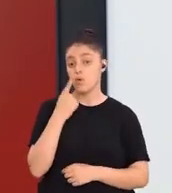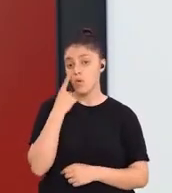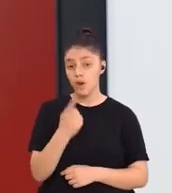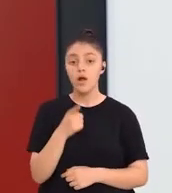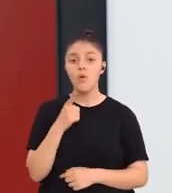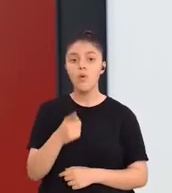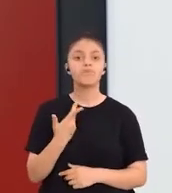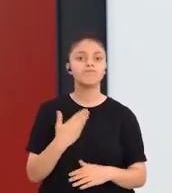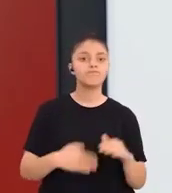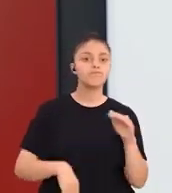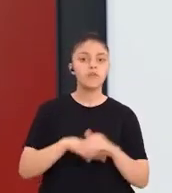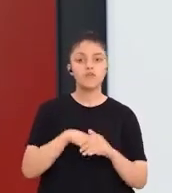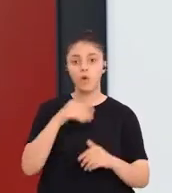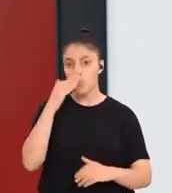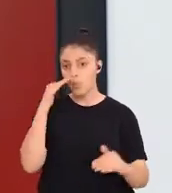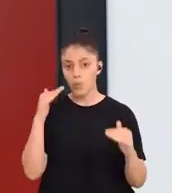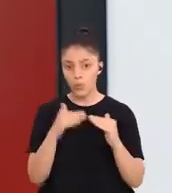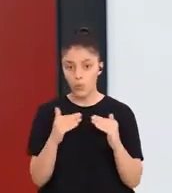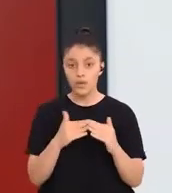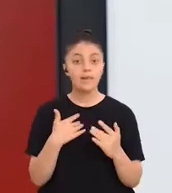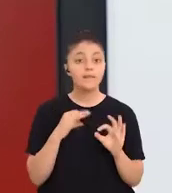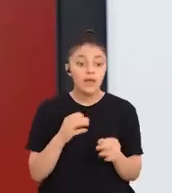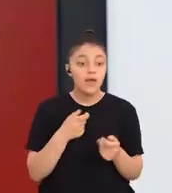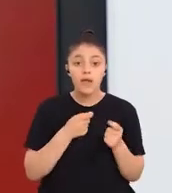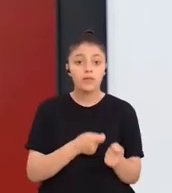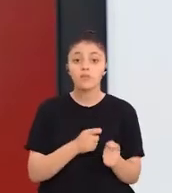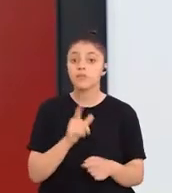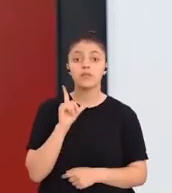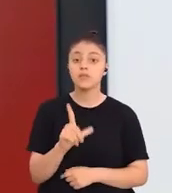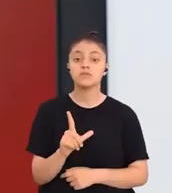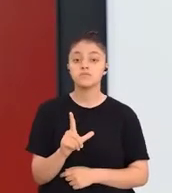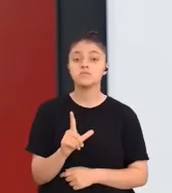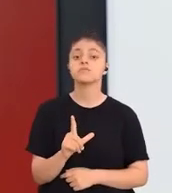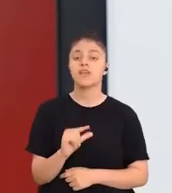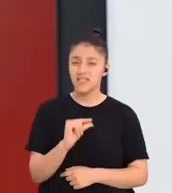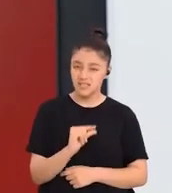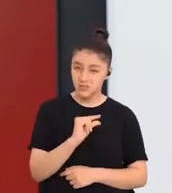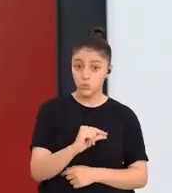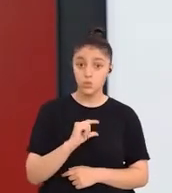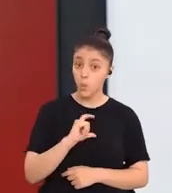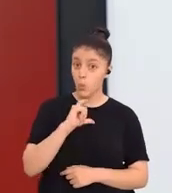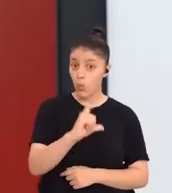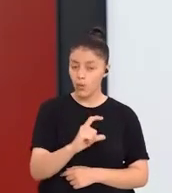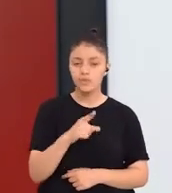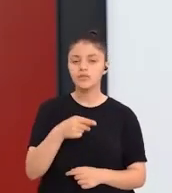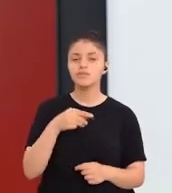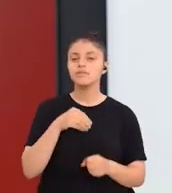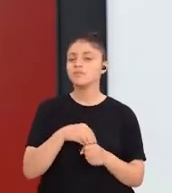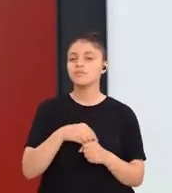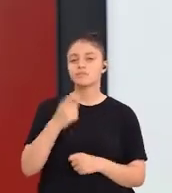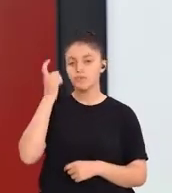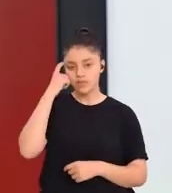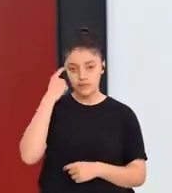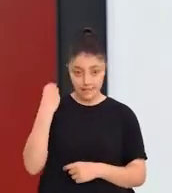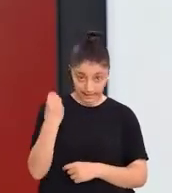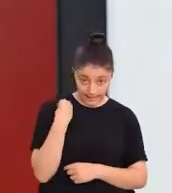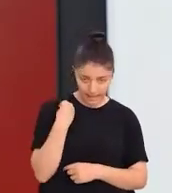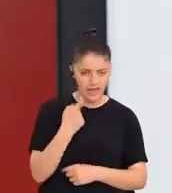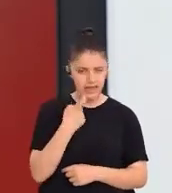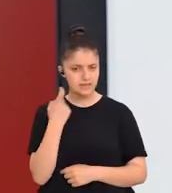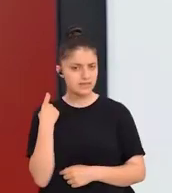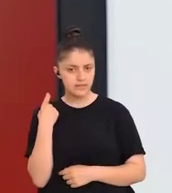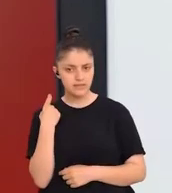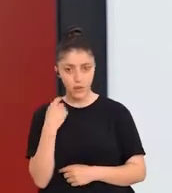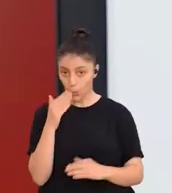içerisinde o düzeye uygun neyi ne kadar vermemiz gerekiyor? İçerikte yer alan bilginin güncel olup